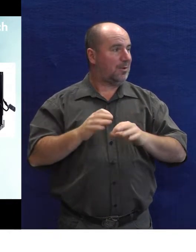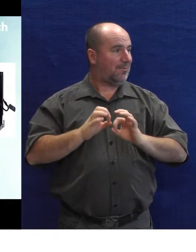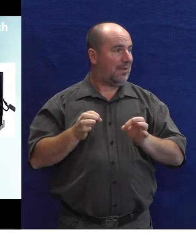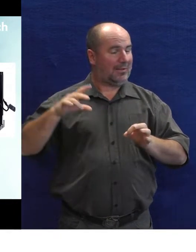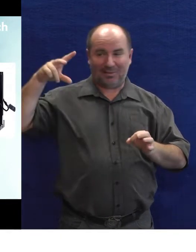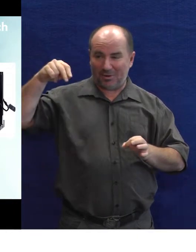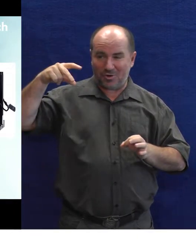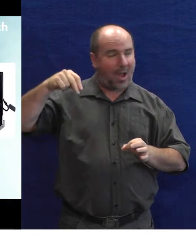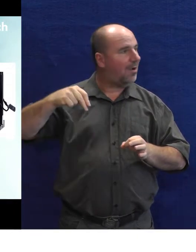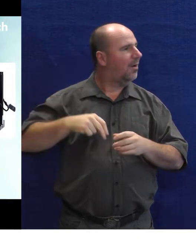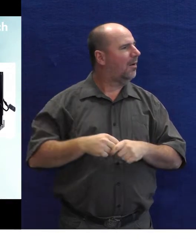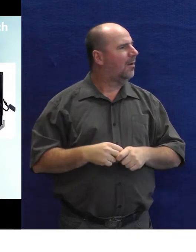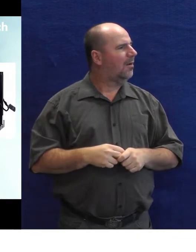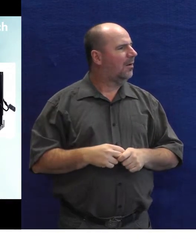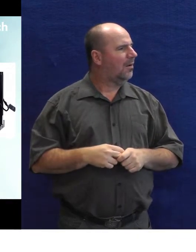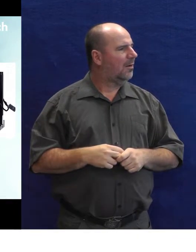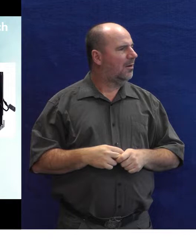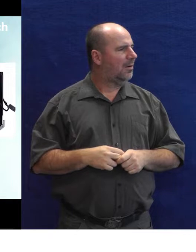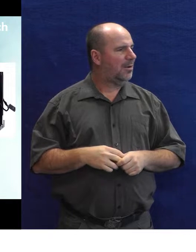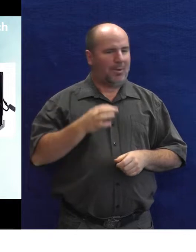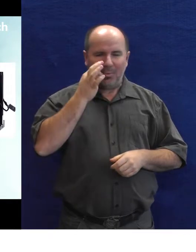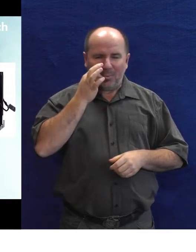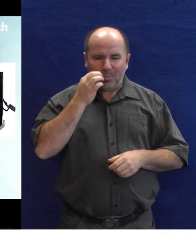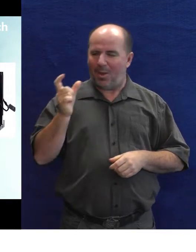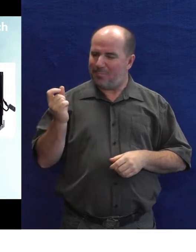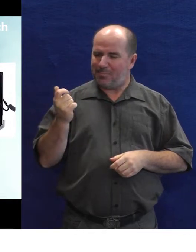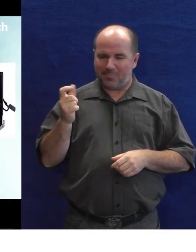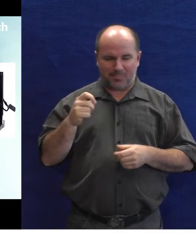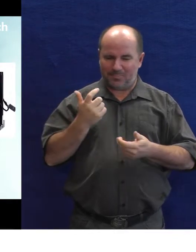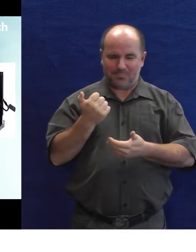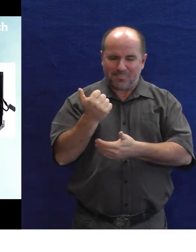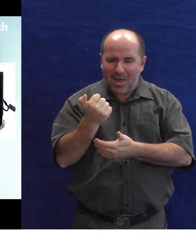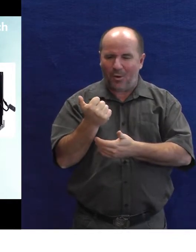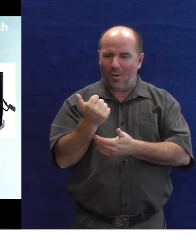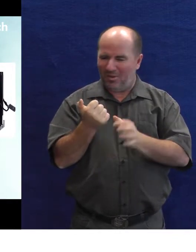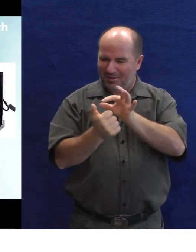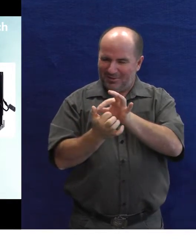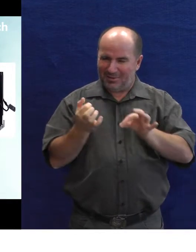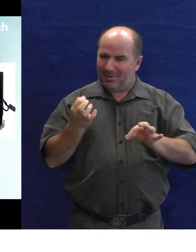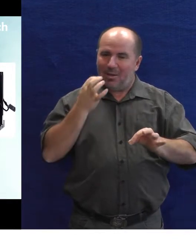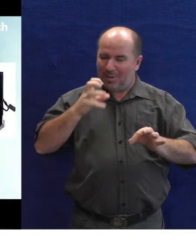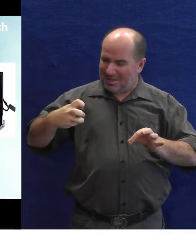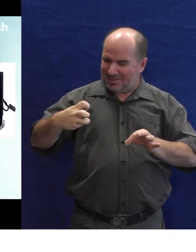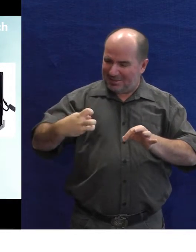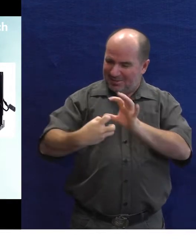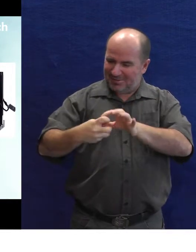držáky, napsaní, když někdo nemůže uchopit pořádně. Péro nebo tušku,